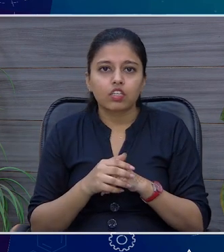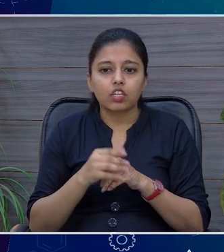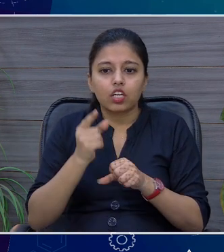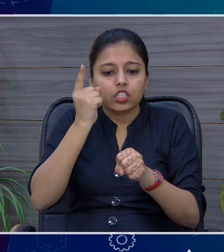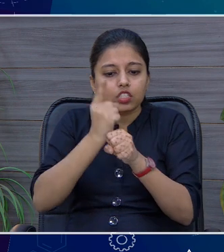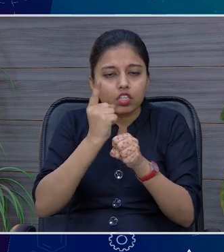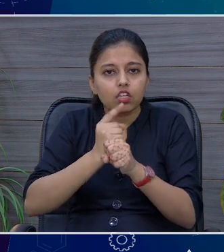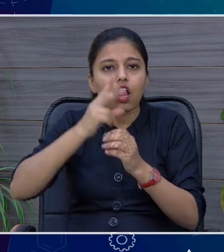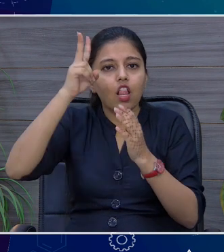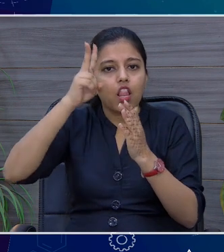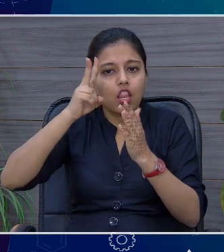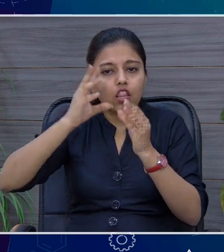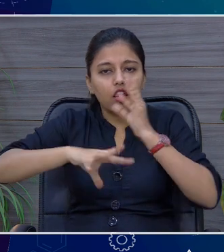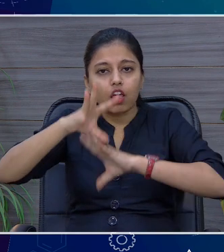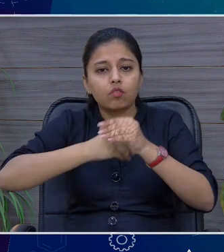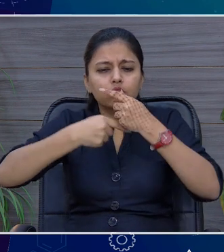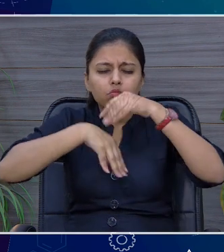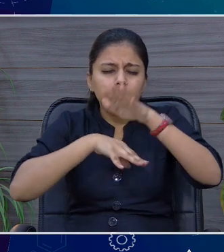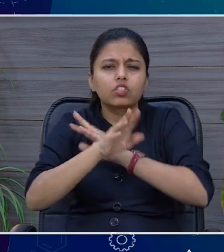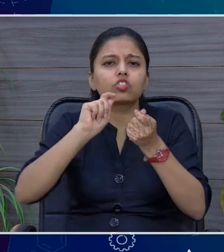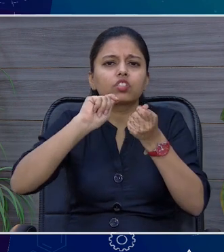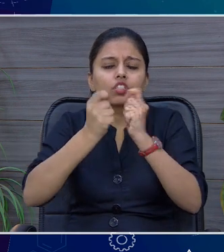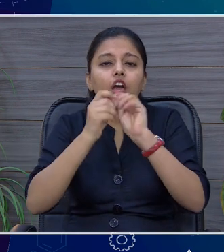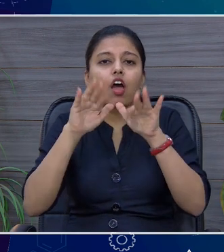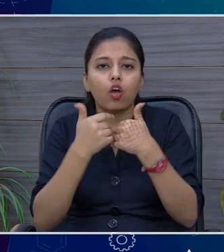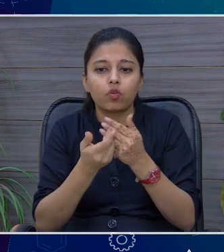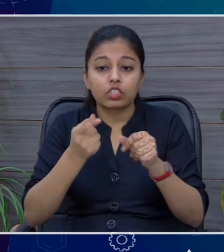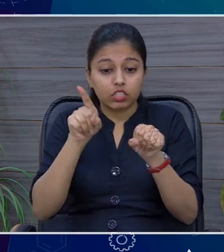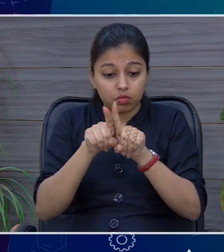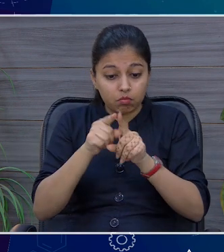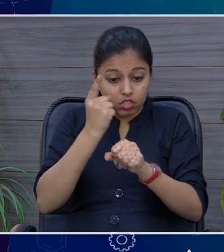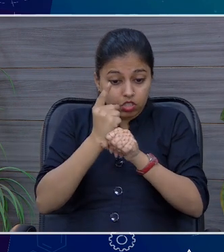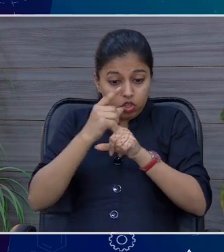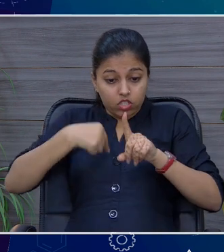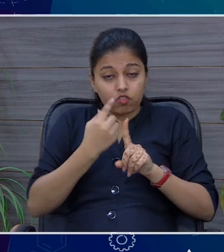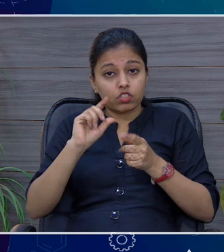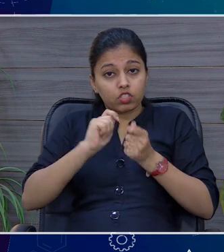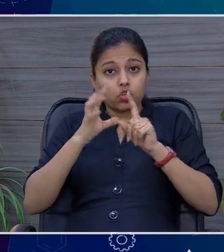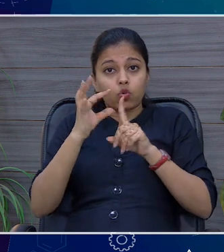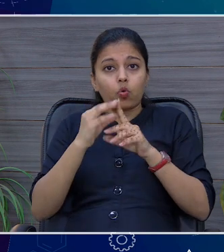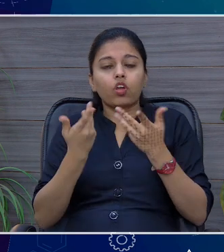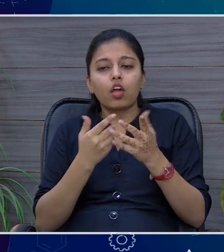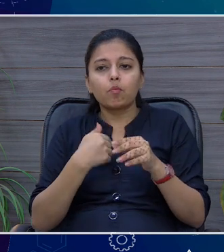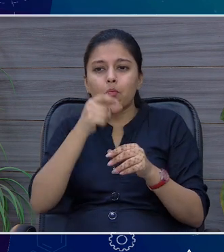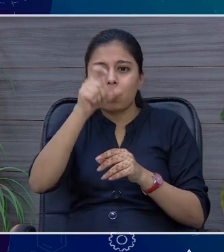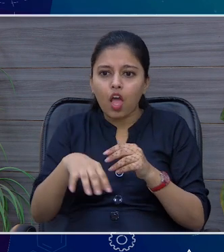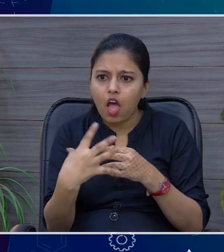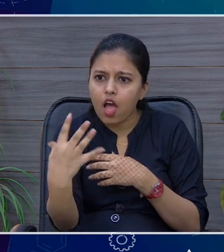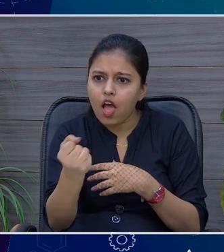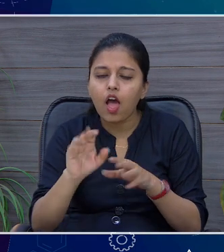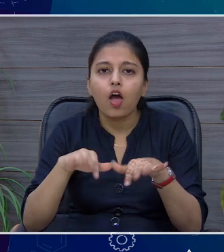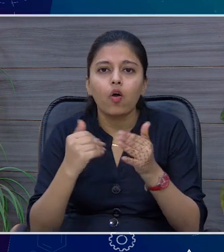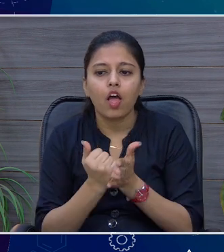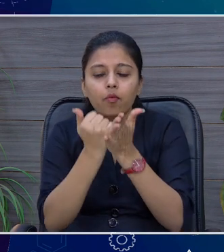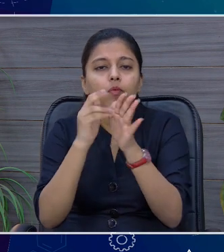लर्निंग में क्या चेंजिस आपको लगते हैं कि टीचर्स को अपनाने चाहिए बच्चों को पढ़ाते वक्त आइडेंटिफाई हो सके ताकि उन्हें हेल्प